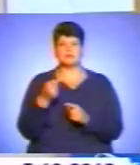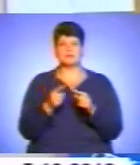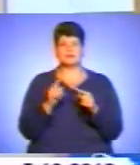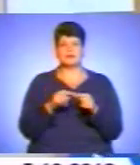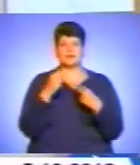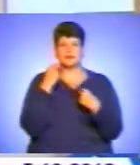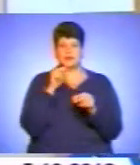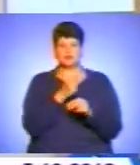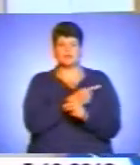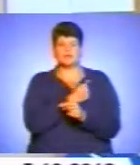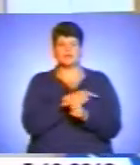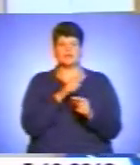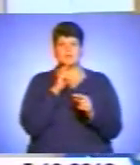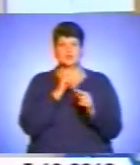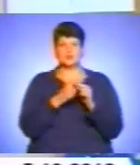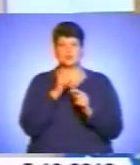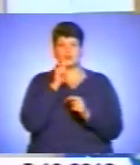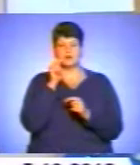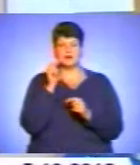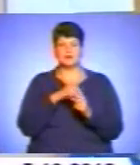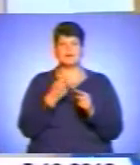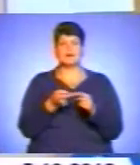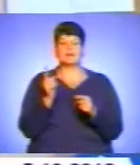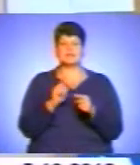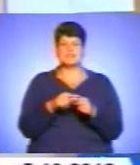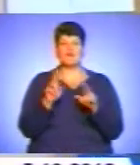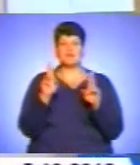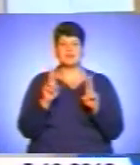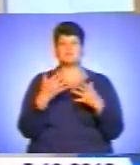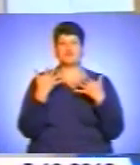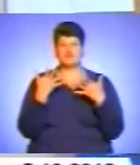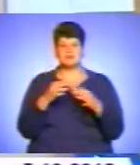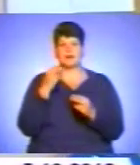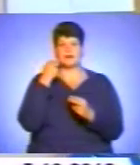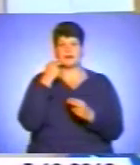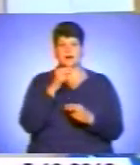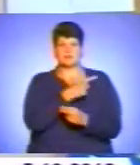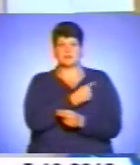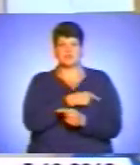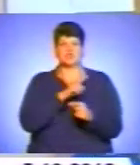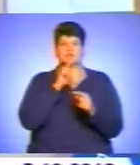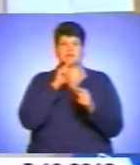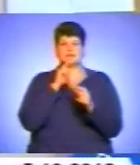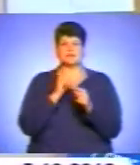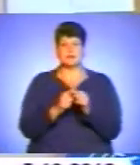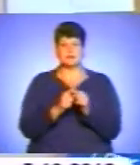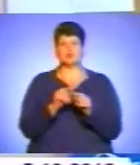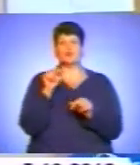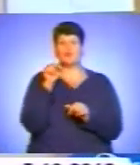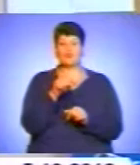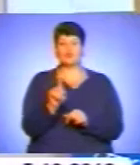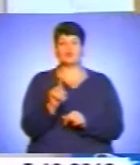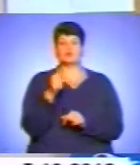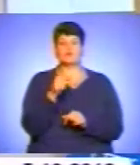медичну сестру України, але в принципі це вже є найкращі медичні сестри, тому що вони в